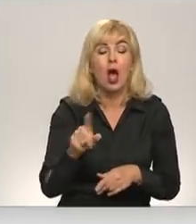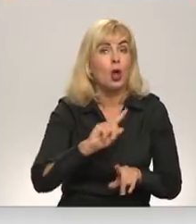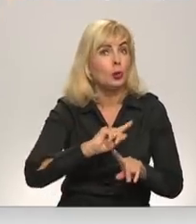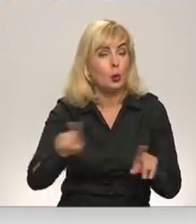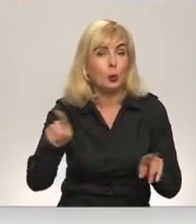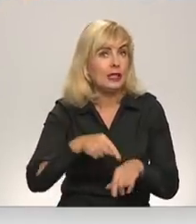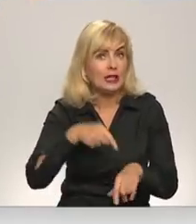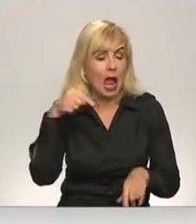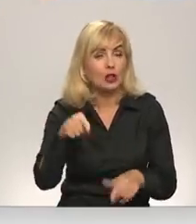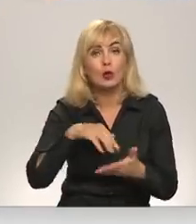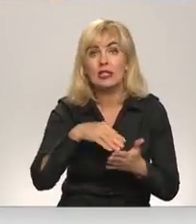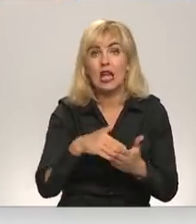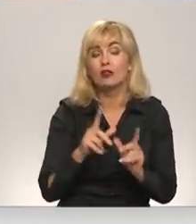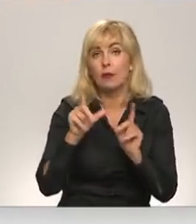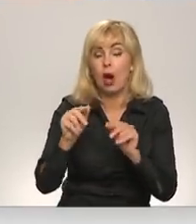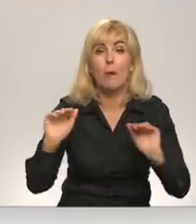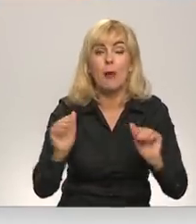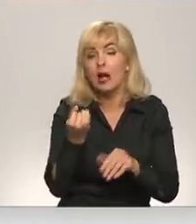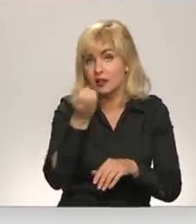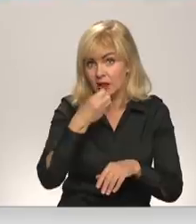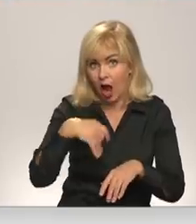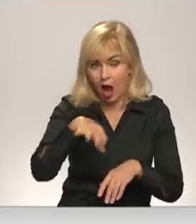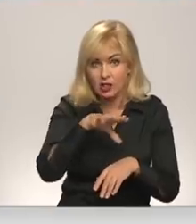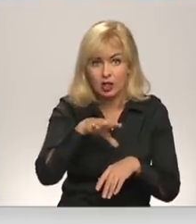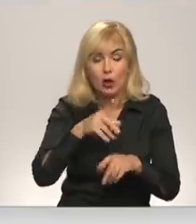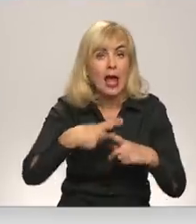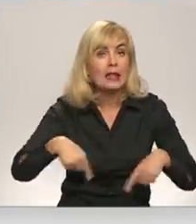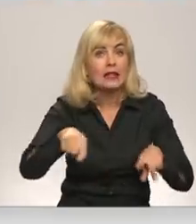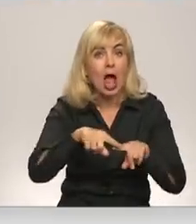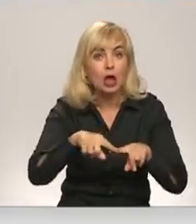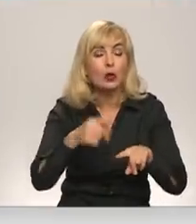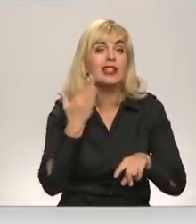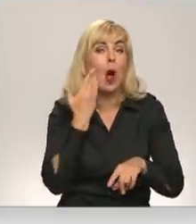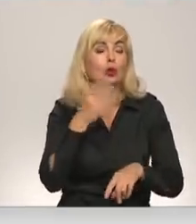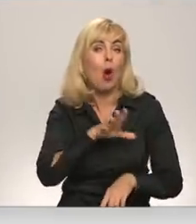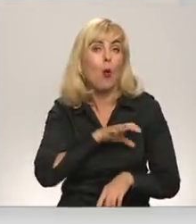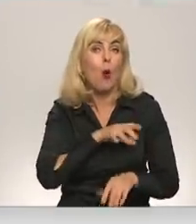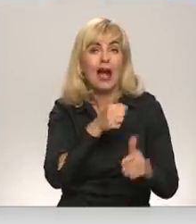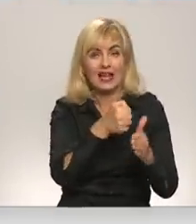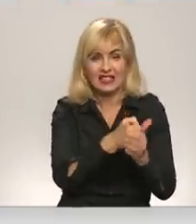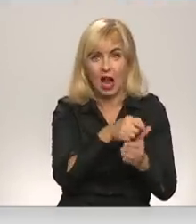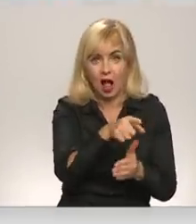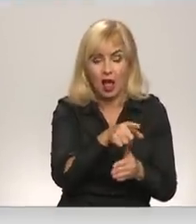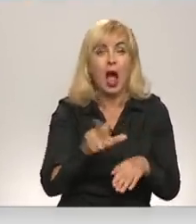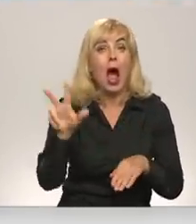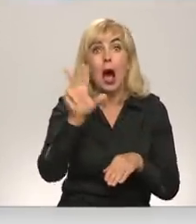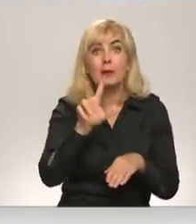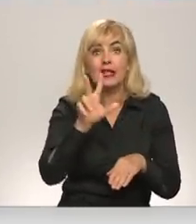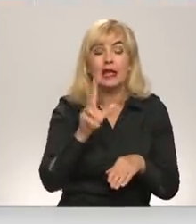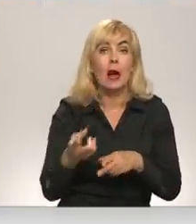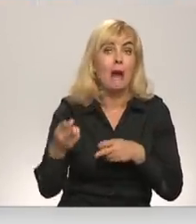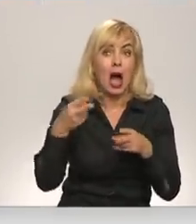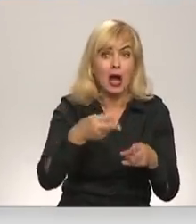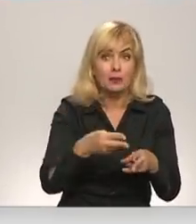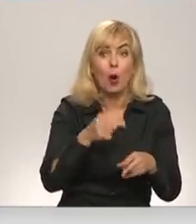reaģēja uz situāciju, devās uz Mazdāziņu teritoriju ogres gala pagastā. Tikko, kad es atbraucu ap tiem trījiem, tad ūdens sāka pa